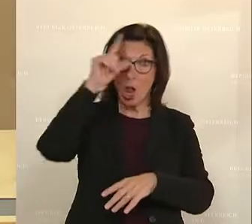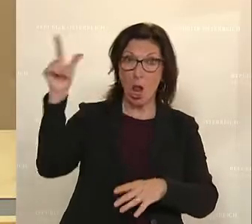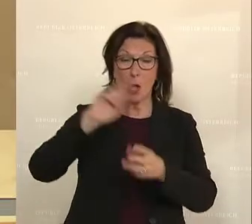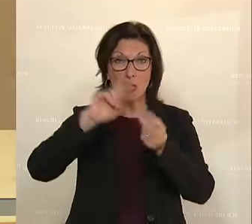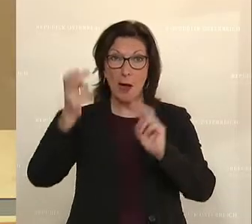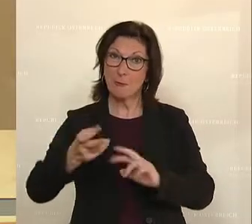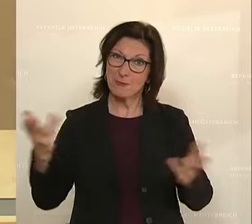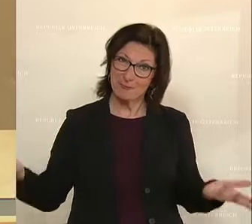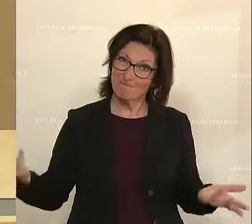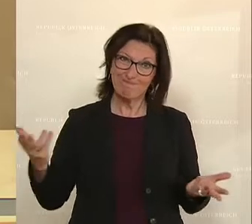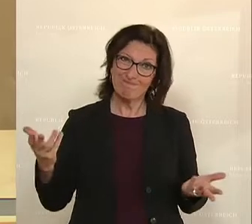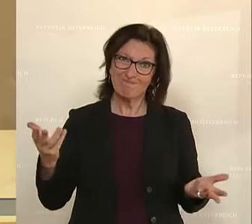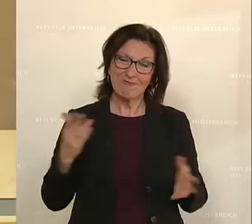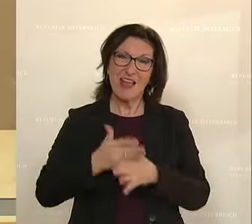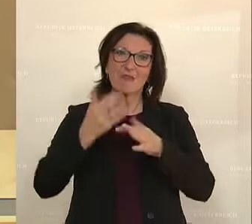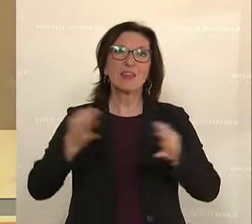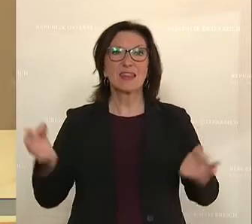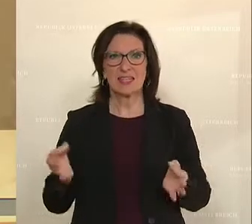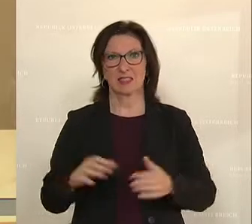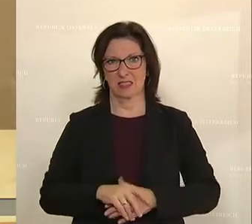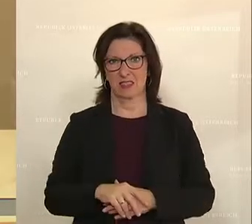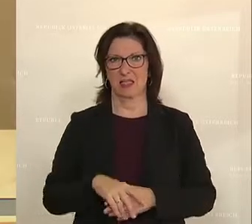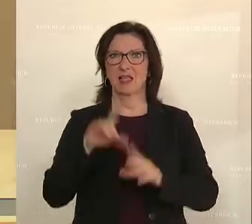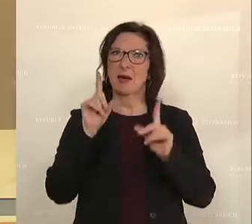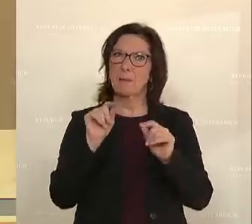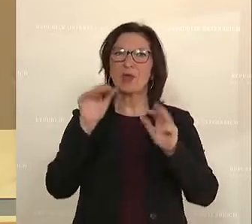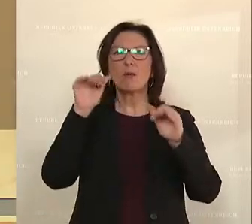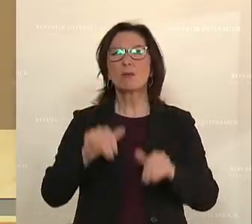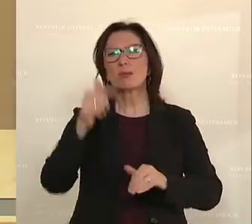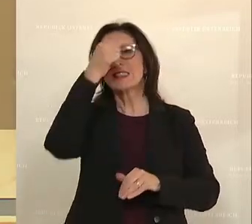nur was man Gutes tut, hat einen Sinn. Danke.